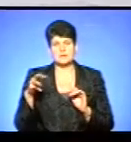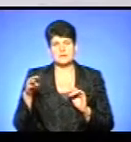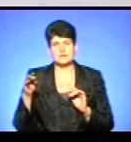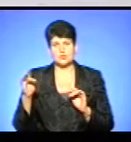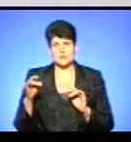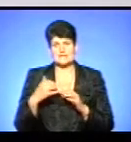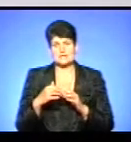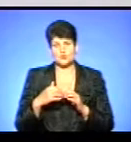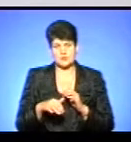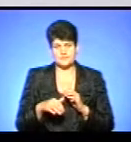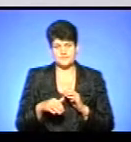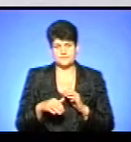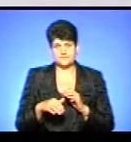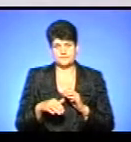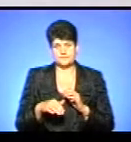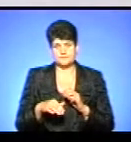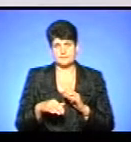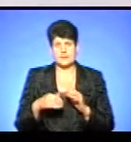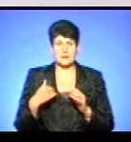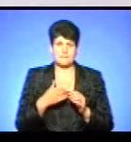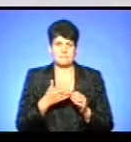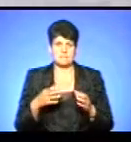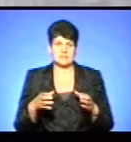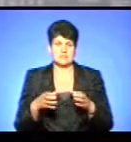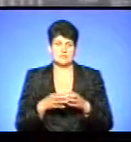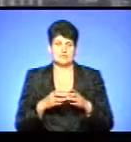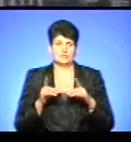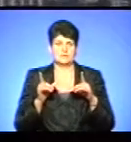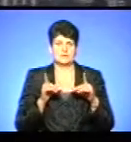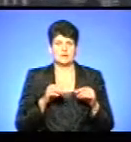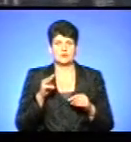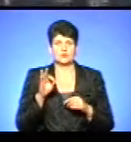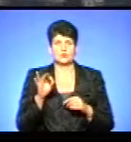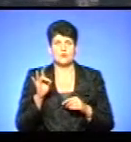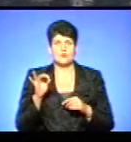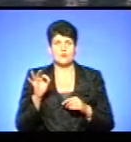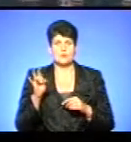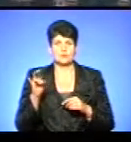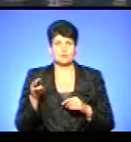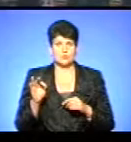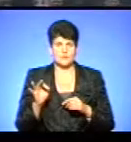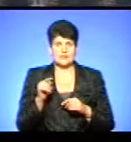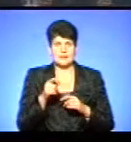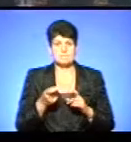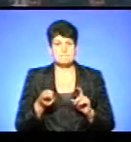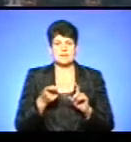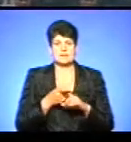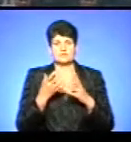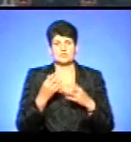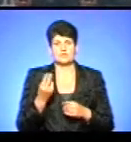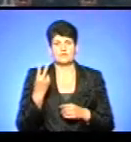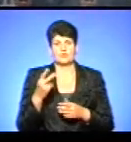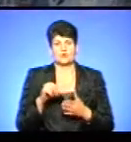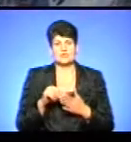трохи, то він з Херсона. І ми таким складним в принципі поїхали до Торонто, а в Торонто до нас приєдналися ще двоє